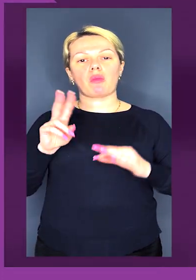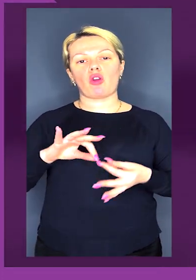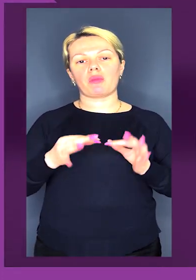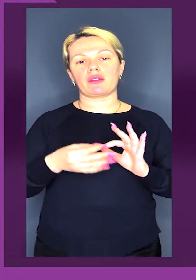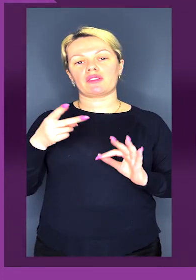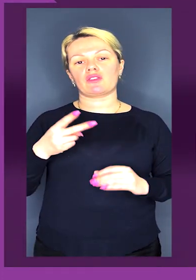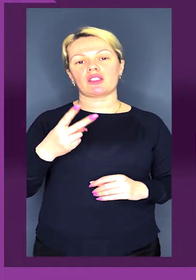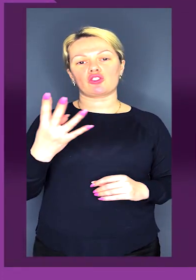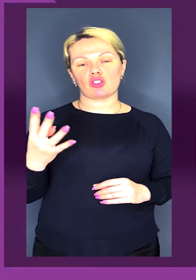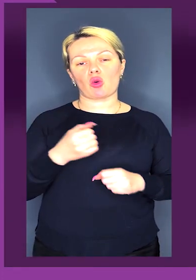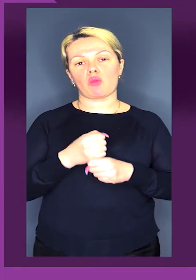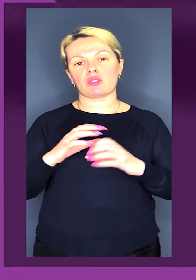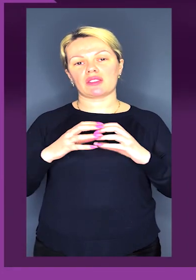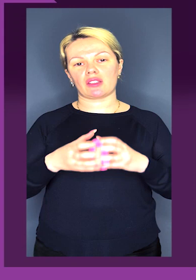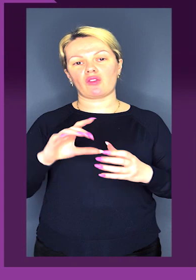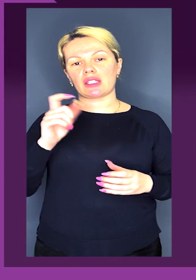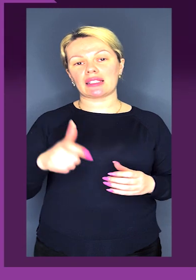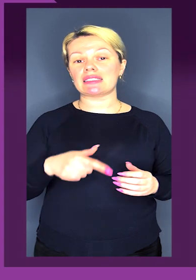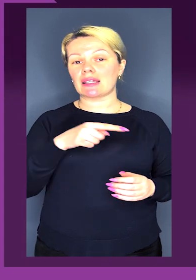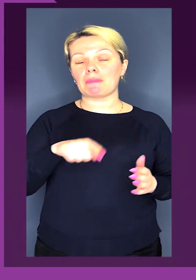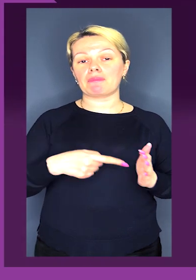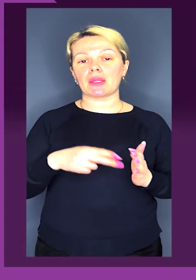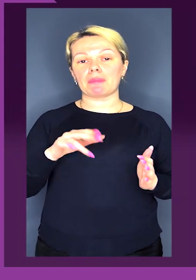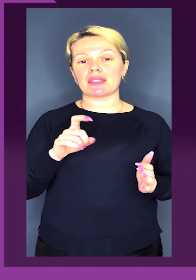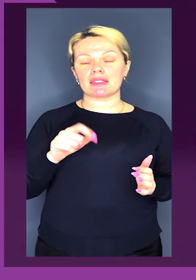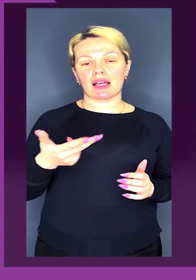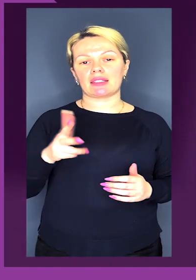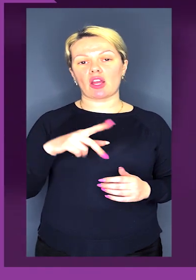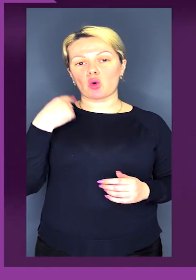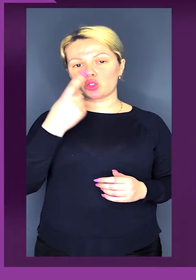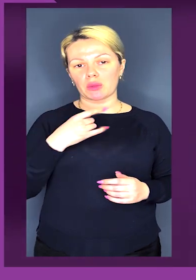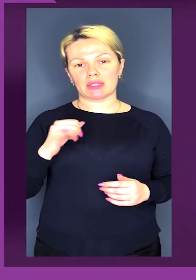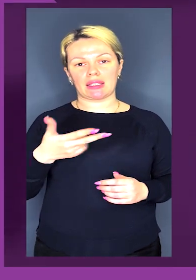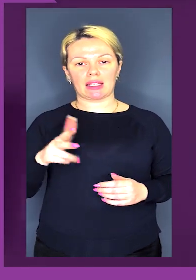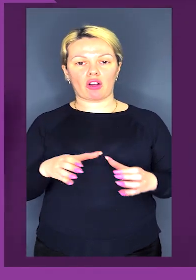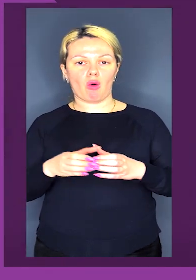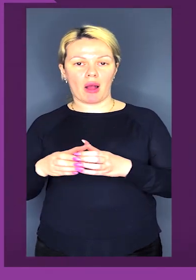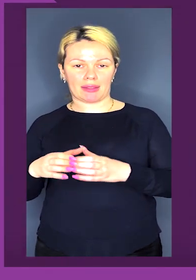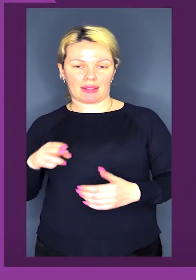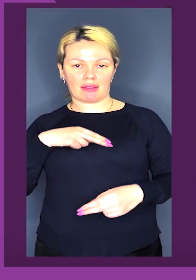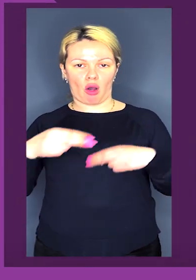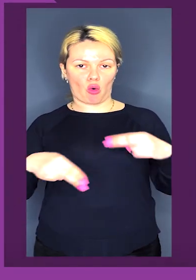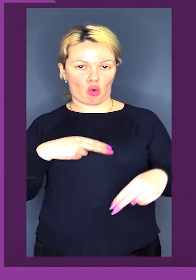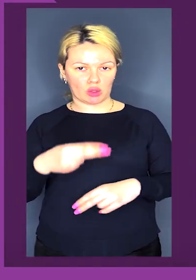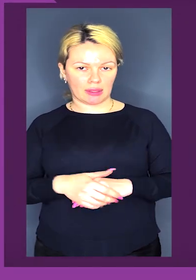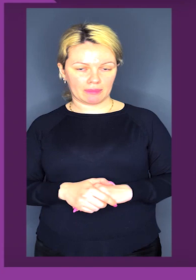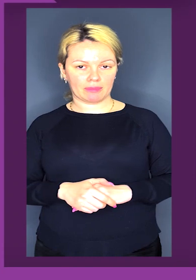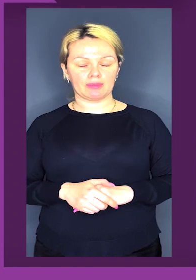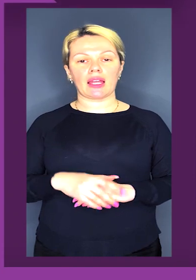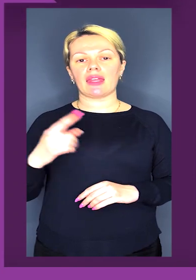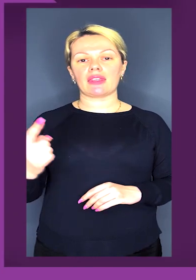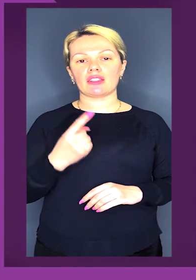Паралімпіаду 2024 Кубку світу в італійській Пізі стали три особисті та три командні нагороди.